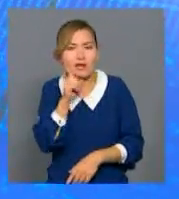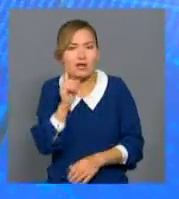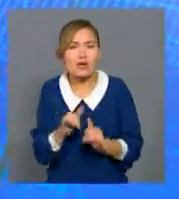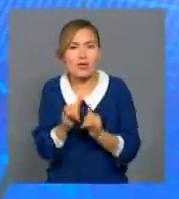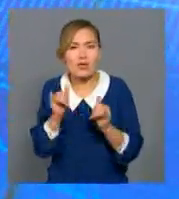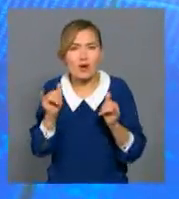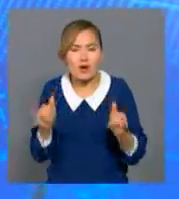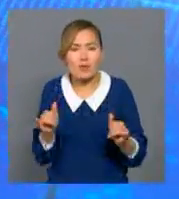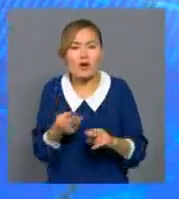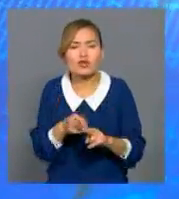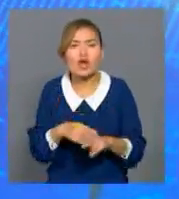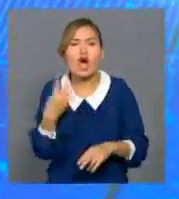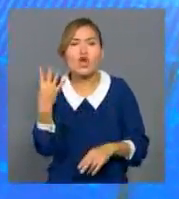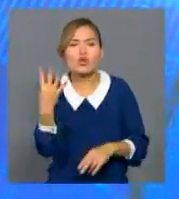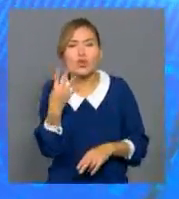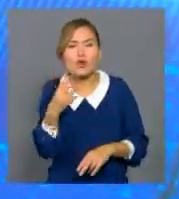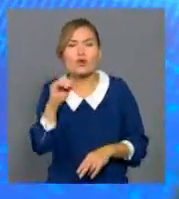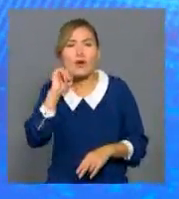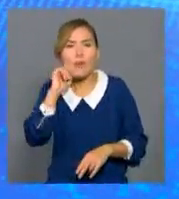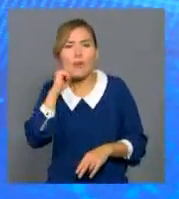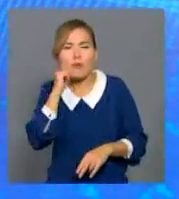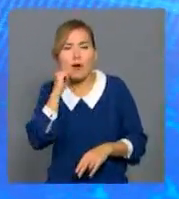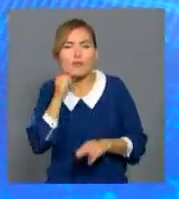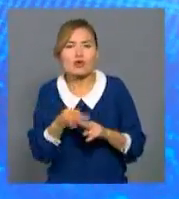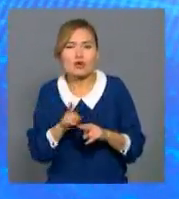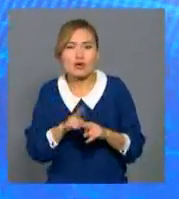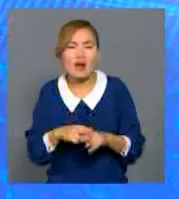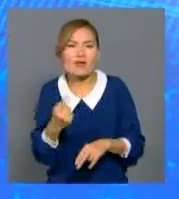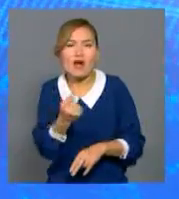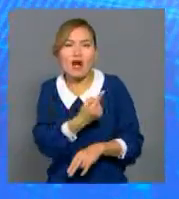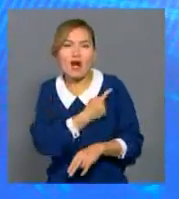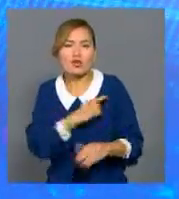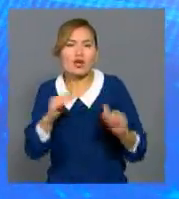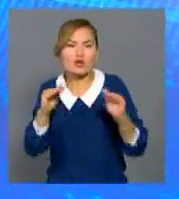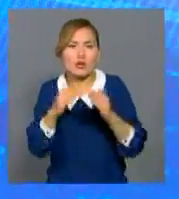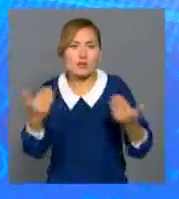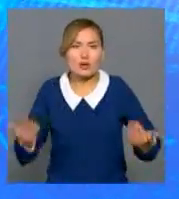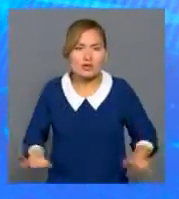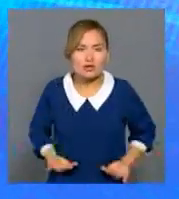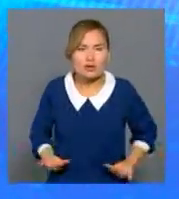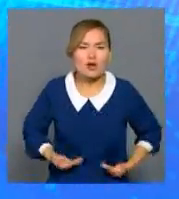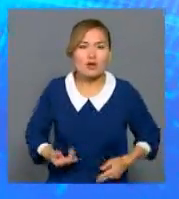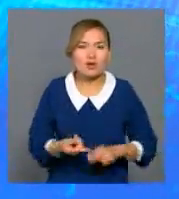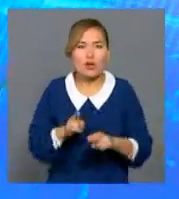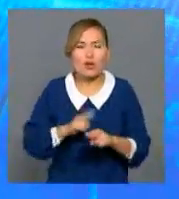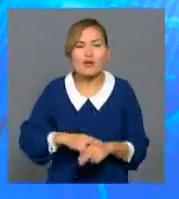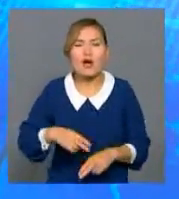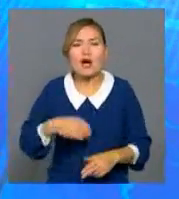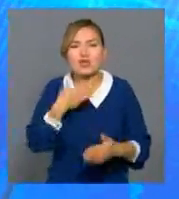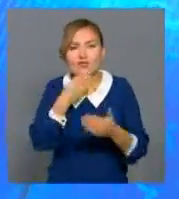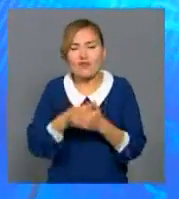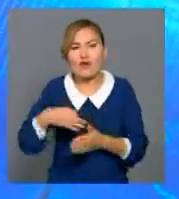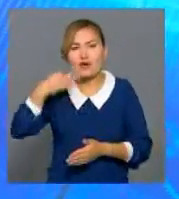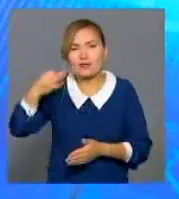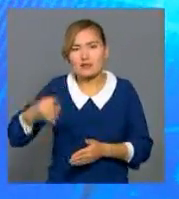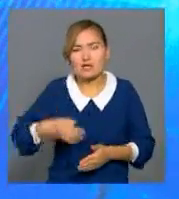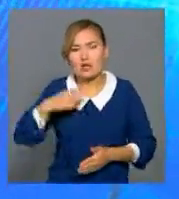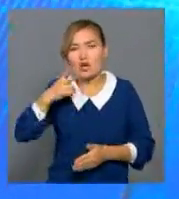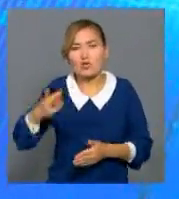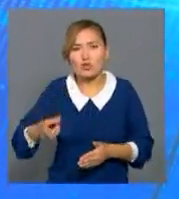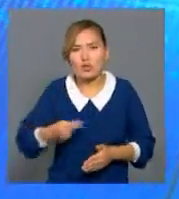орталығын паналап келген. Оның екеуі Тұл Ардагері. Бірінің баласы тіпті анасын қалдыратынын айтып, нотариалды түрді өресімдеген.